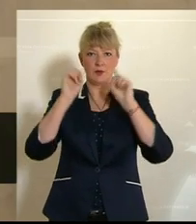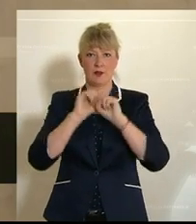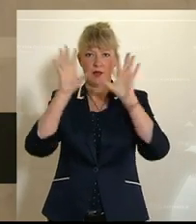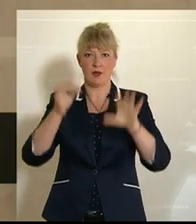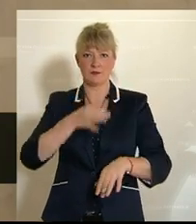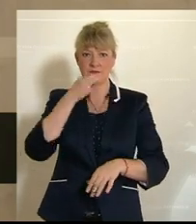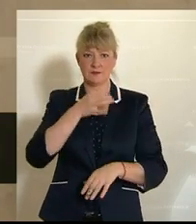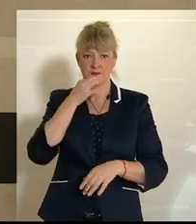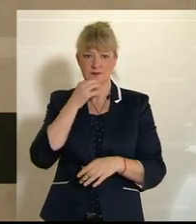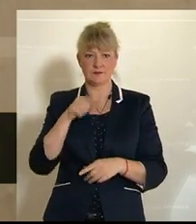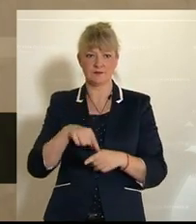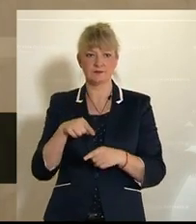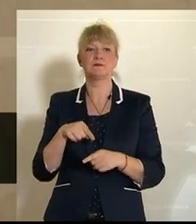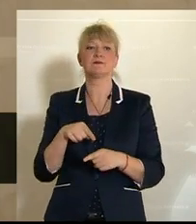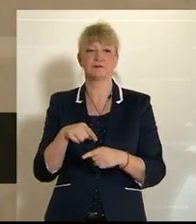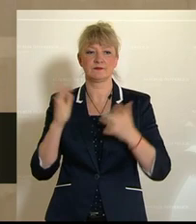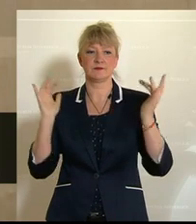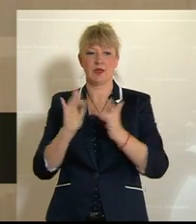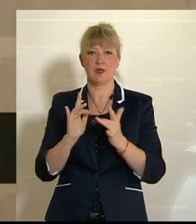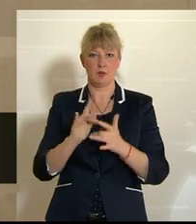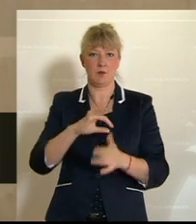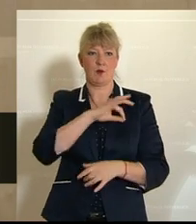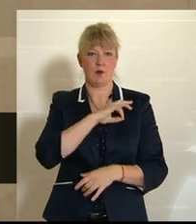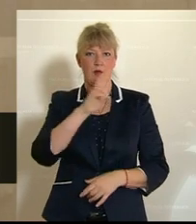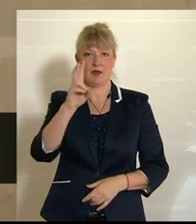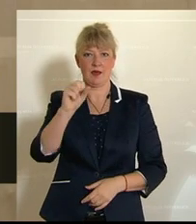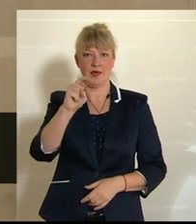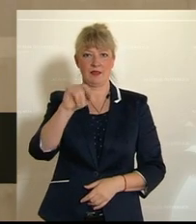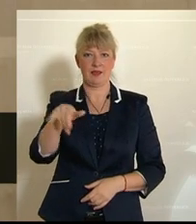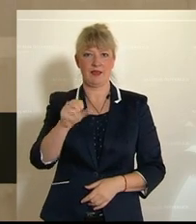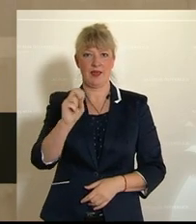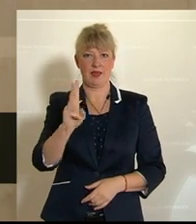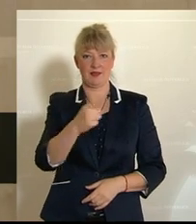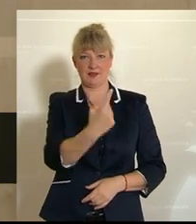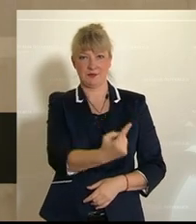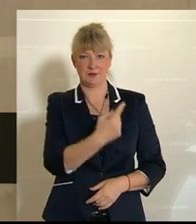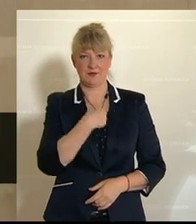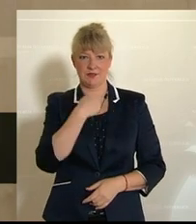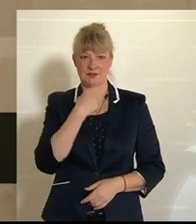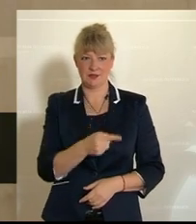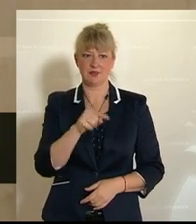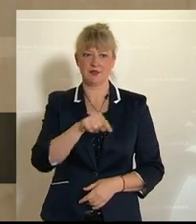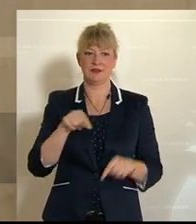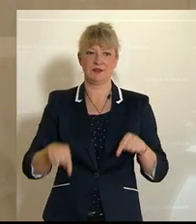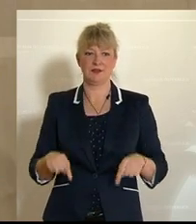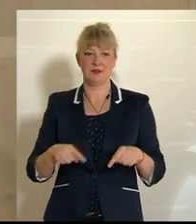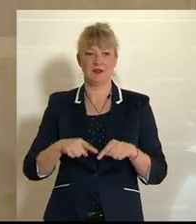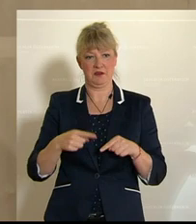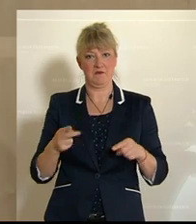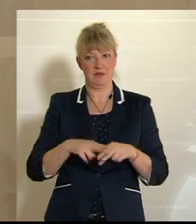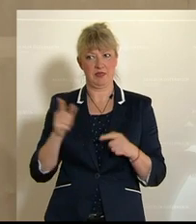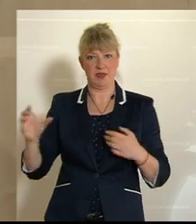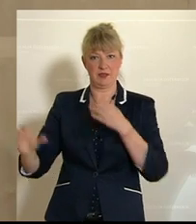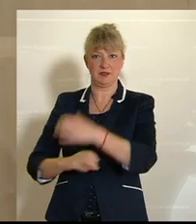gegenüber dem Herrn Kollegen Kaniak. Du hast gesagt, wenn du hier sitzen würdest,